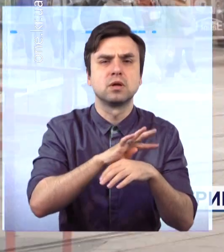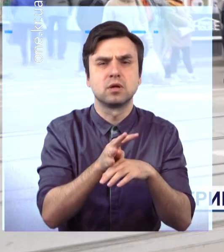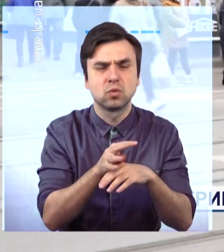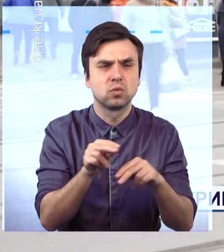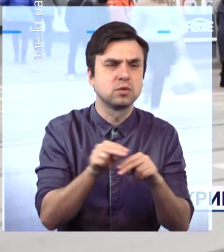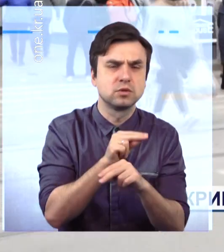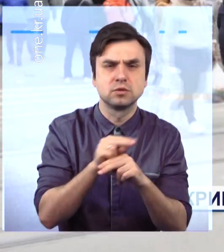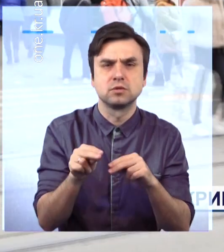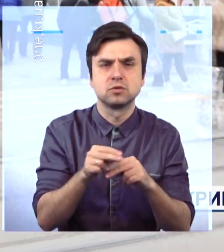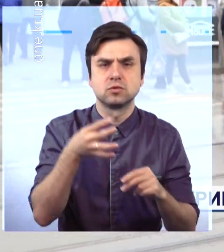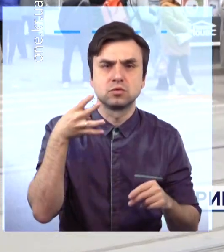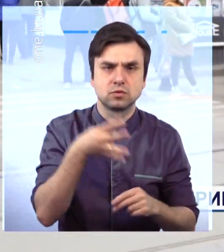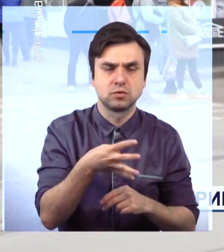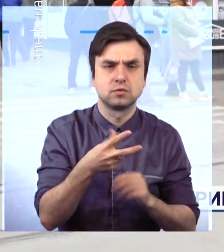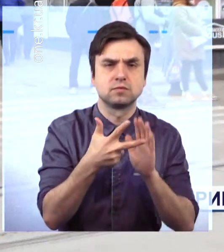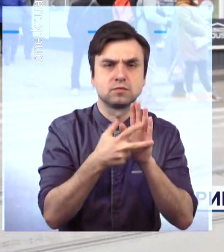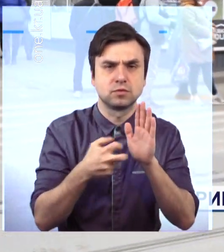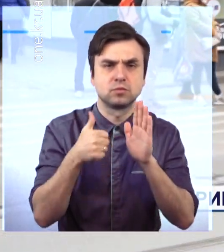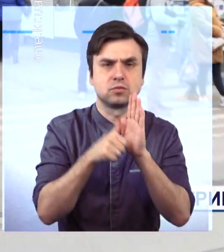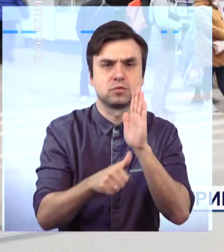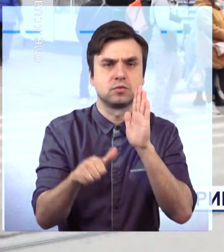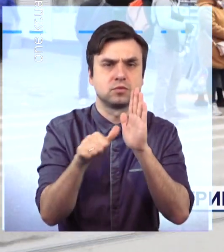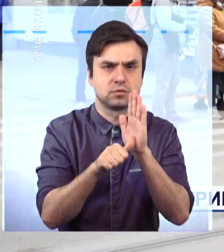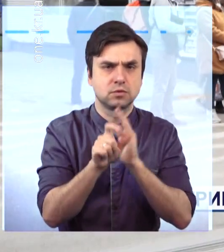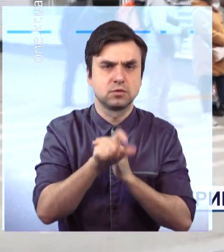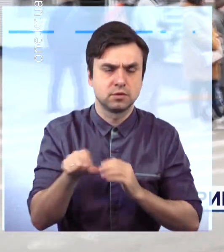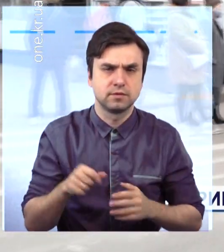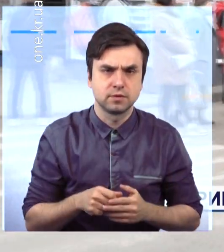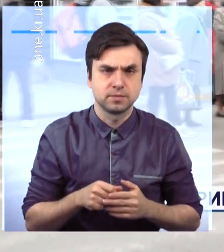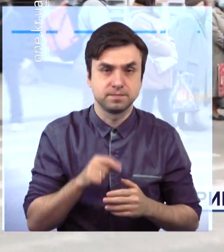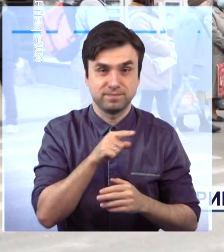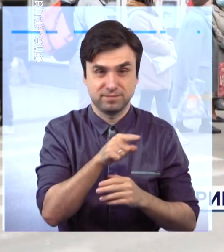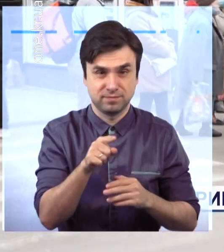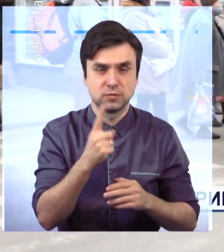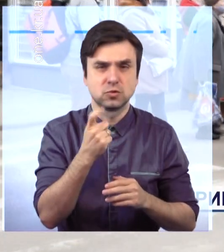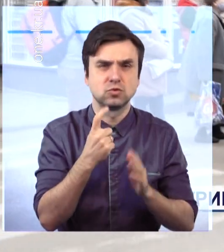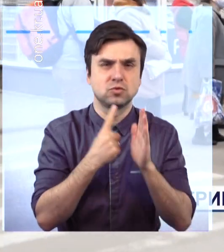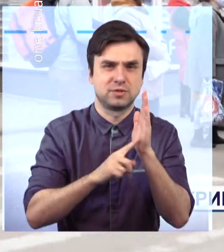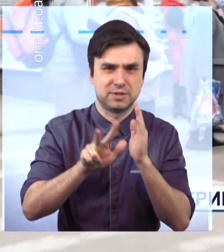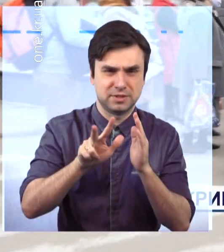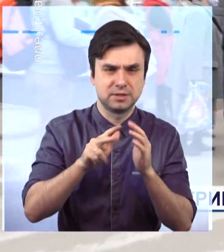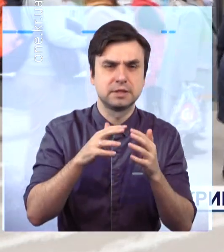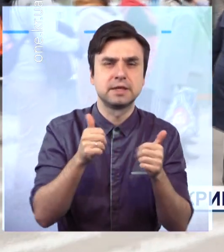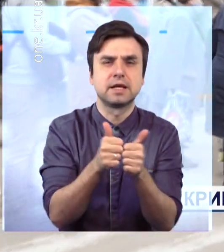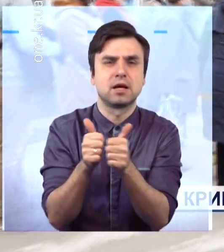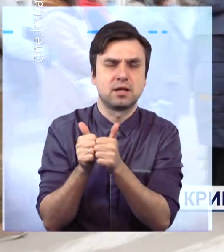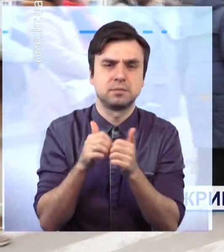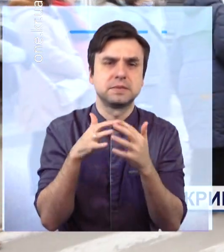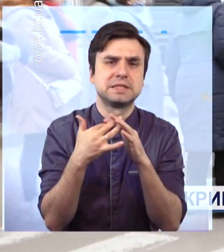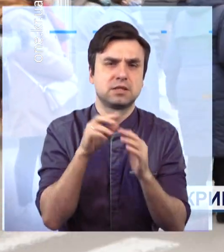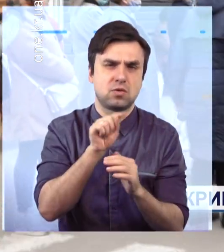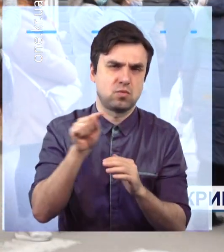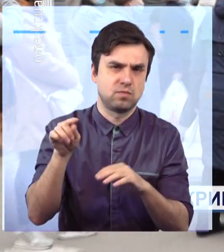4866 пацієнтів. З них 163 не мешкають у нашому місті. В